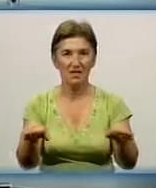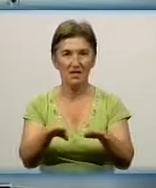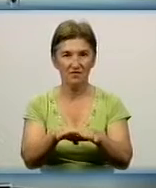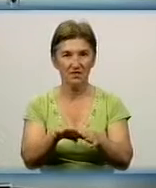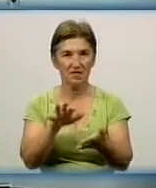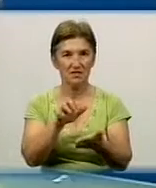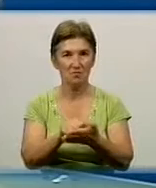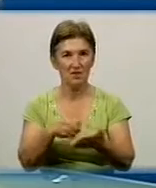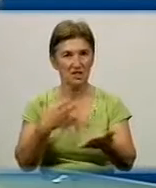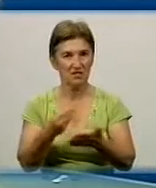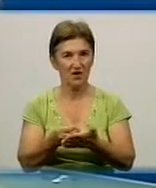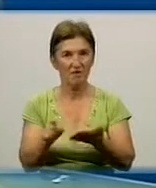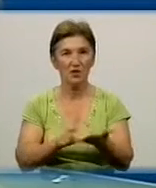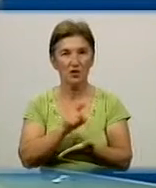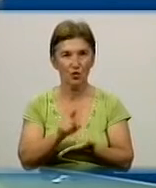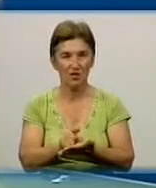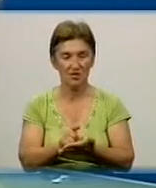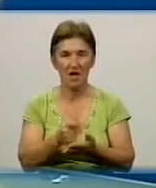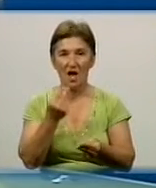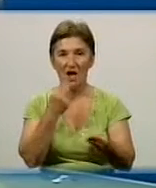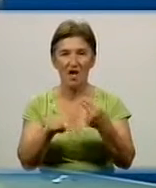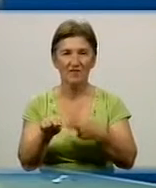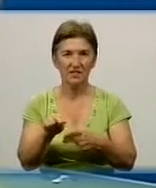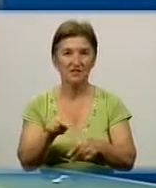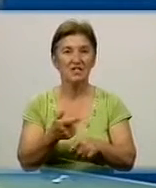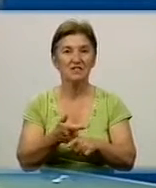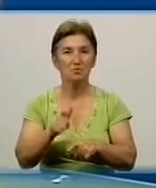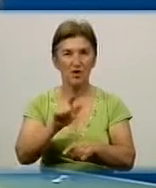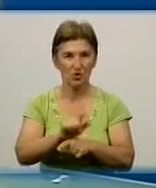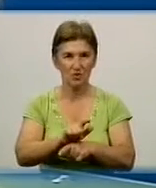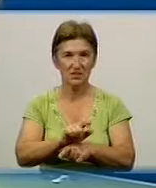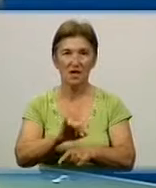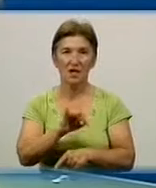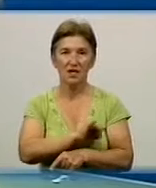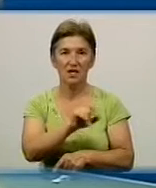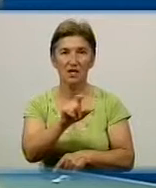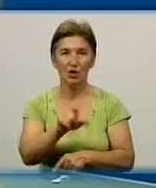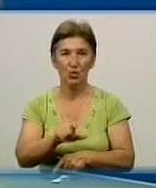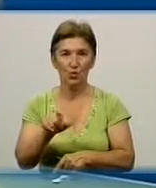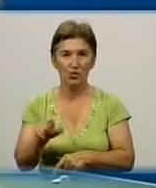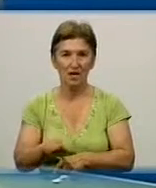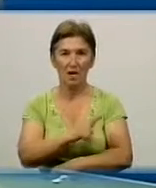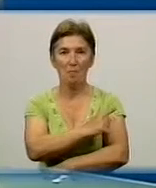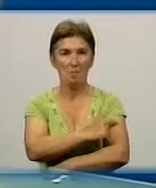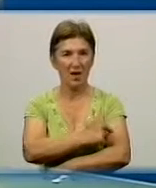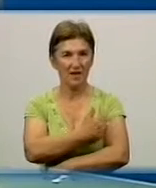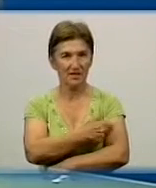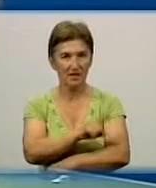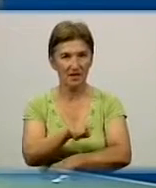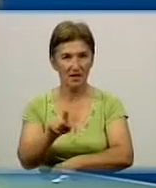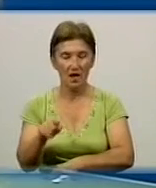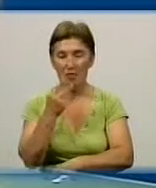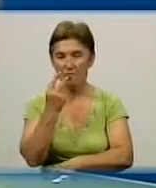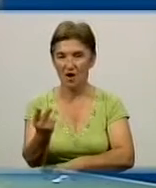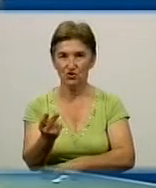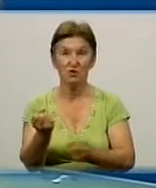своїми функціями, то дійсно ефективність збільшується. І, скажімо, і люди, і медики, вони бачать, що так